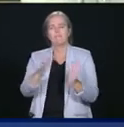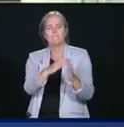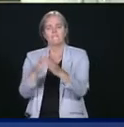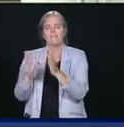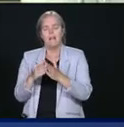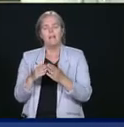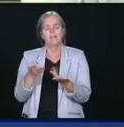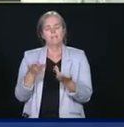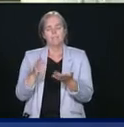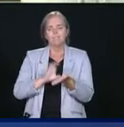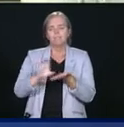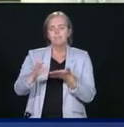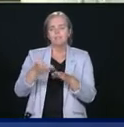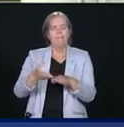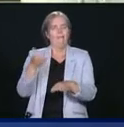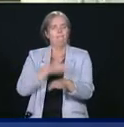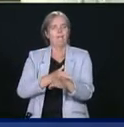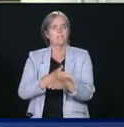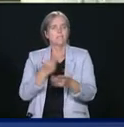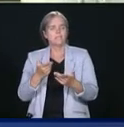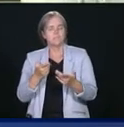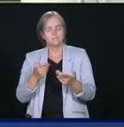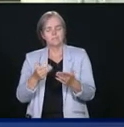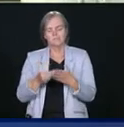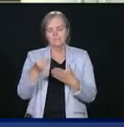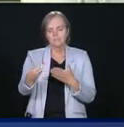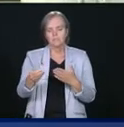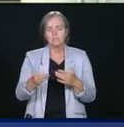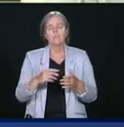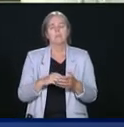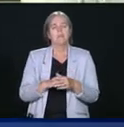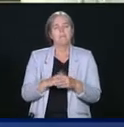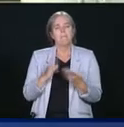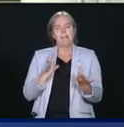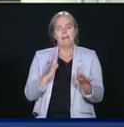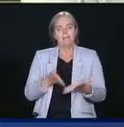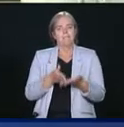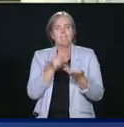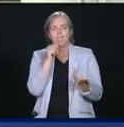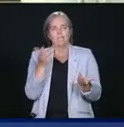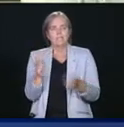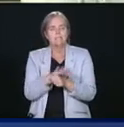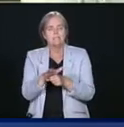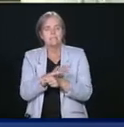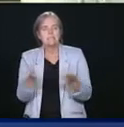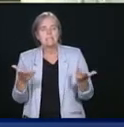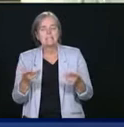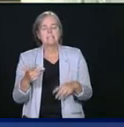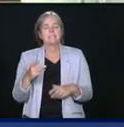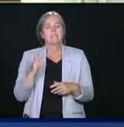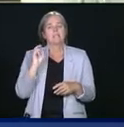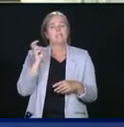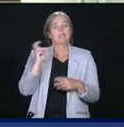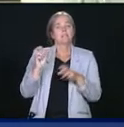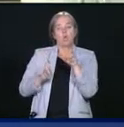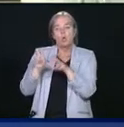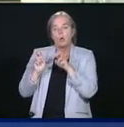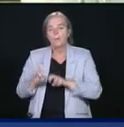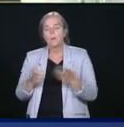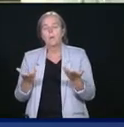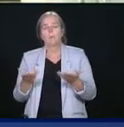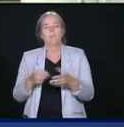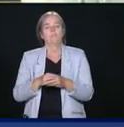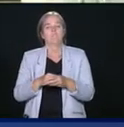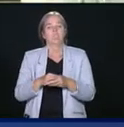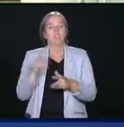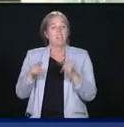à leurs besoins. On a vu des villes couper leurs services de transport en commun, faire des mises à pied temporaires. Est-ce que vous pensez qu'on